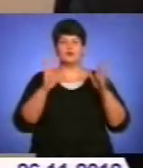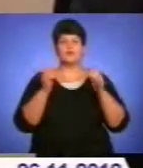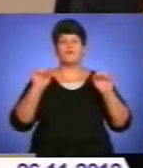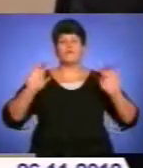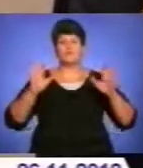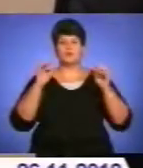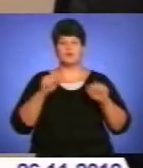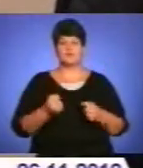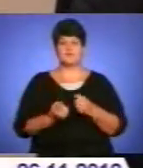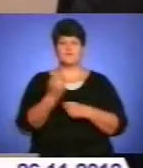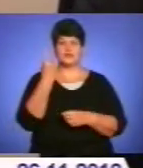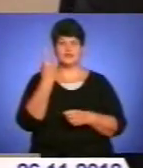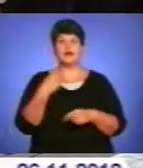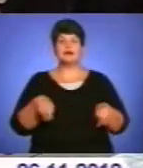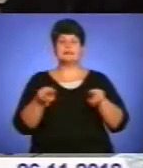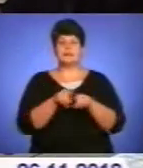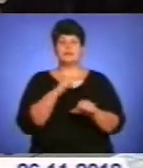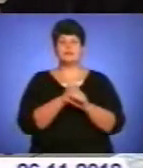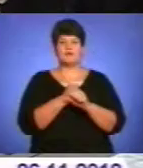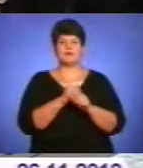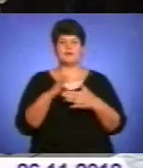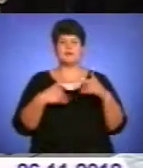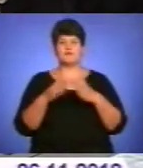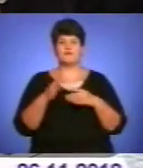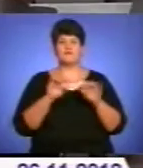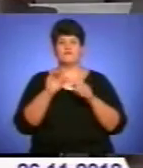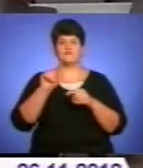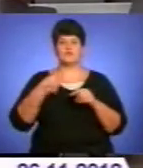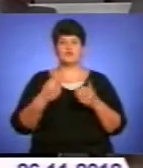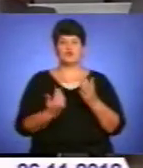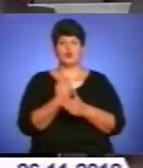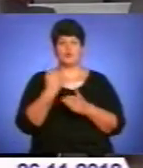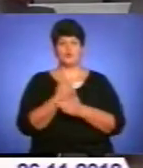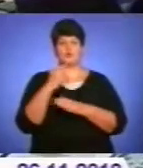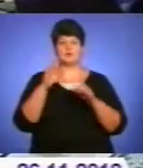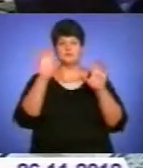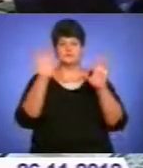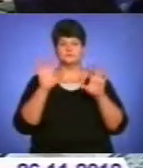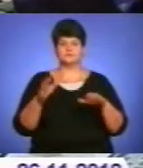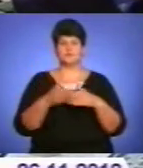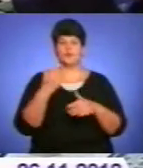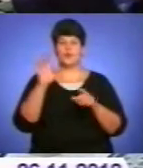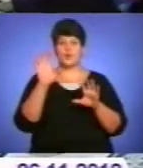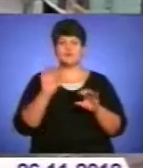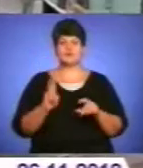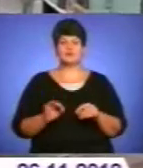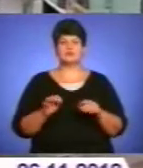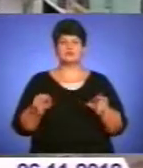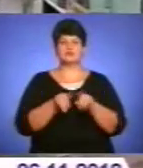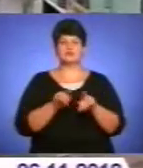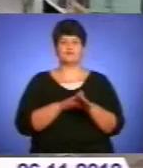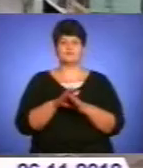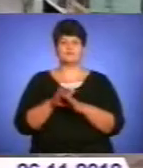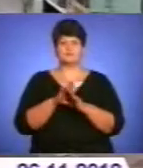виникнути, а також відпрацювати на практиці вимоги нового кримінально-процесуального кодексу. Правоохоронці чітко виконували у відні